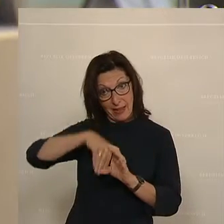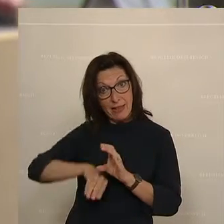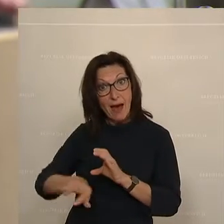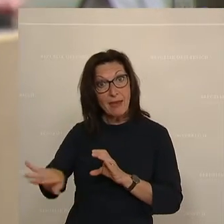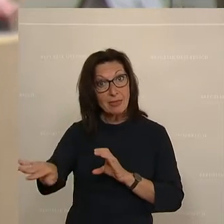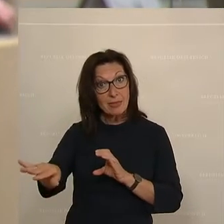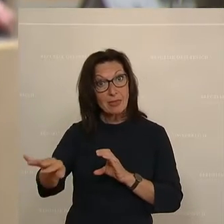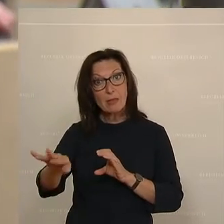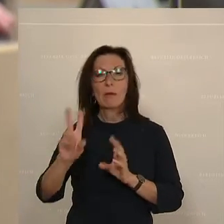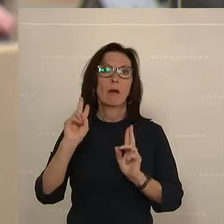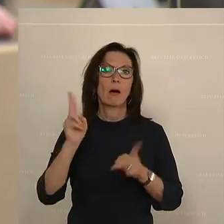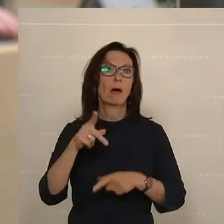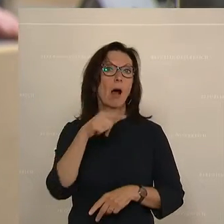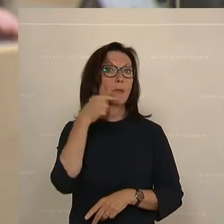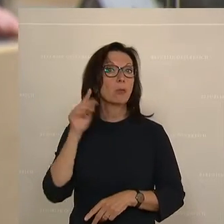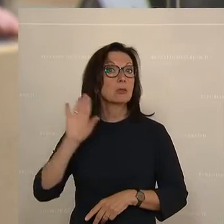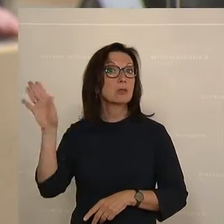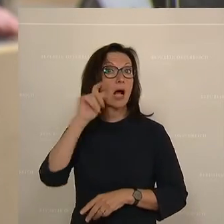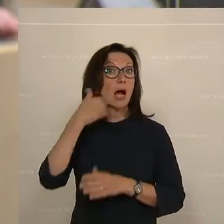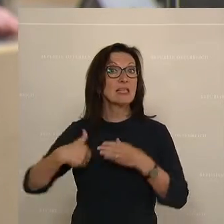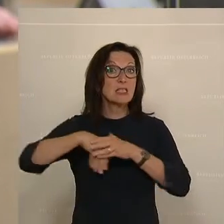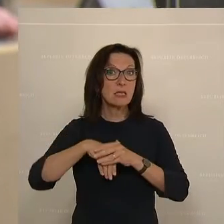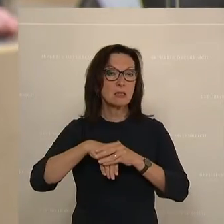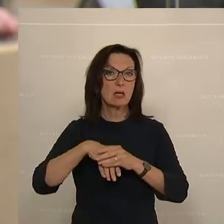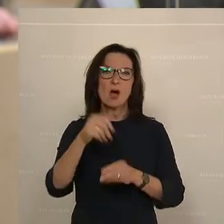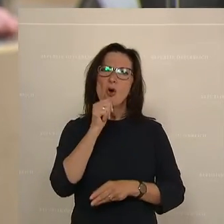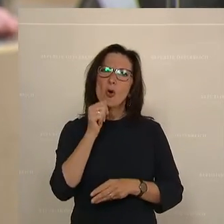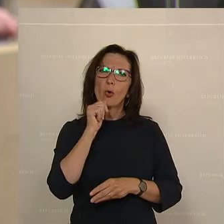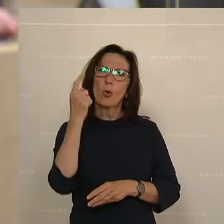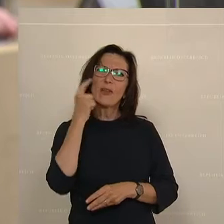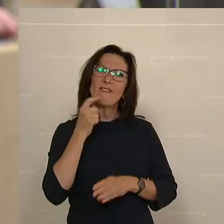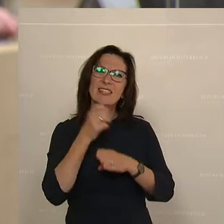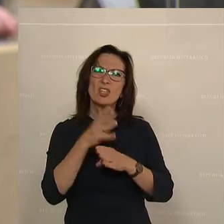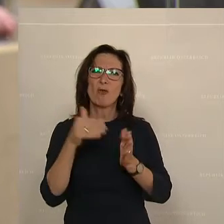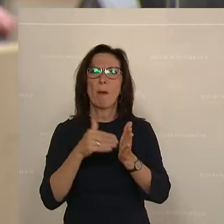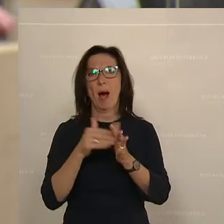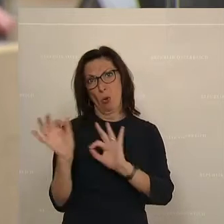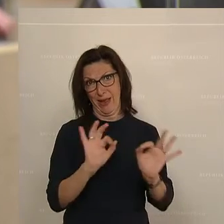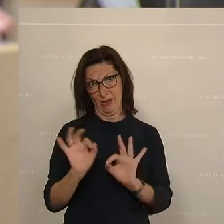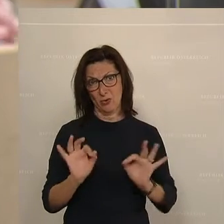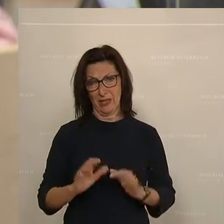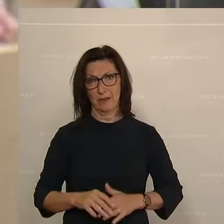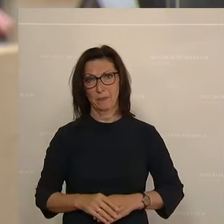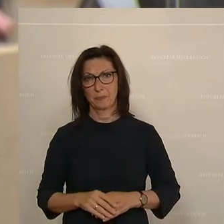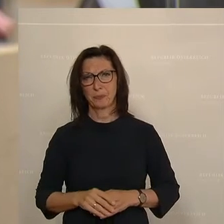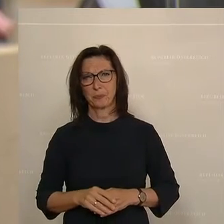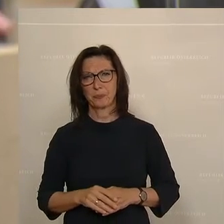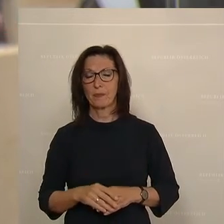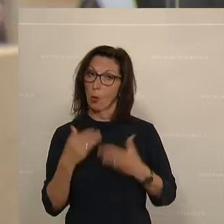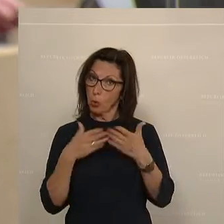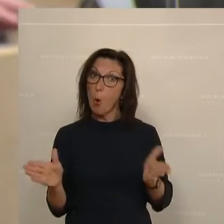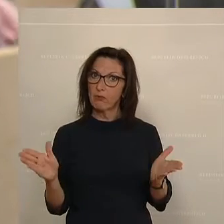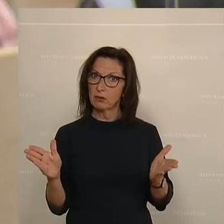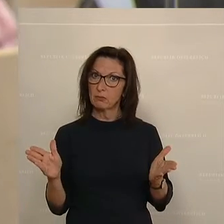damit russisches Erdgas. Wir brauchen grünen Wasserstoff auch für unsere Industrie. Und auch das ganz offen.